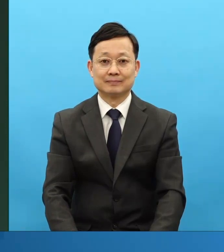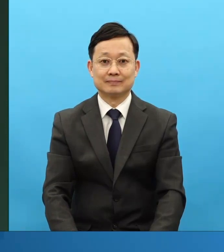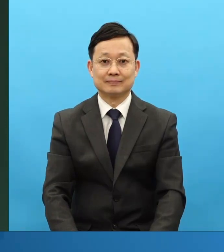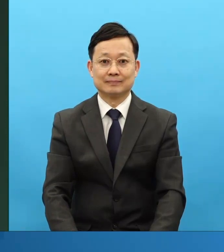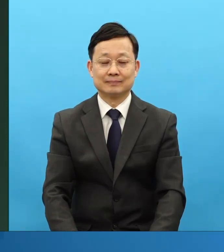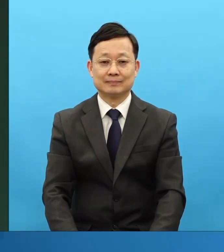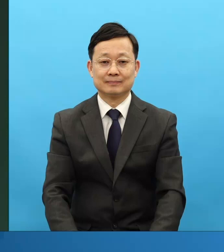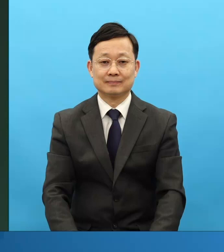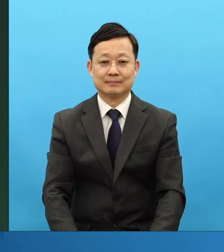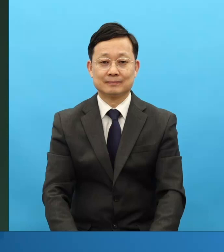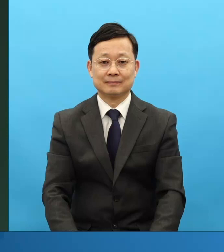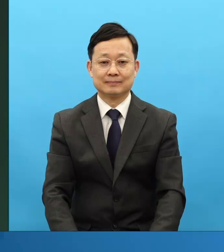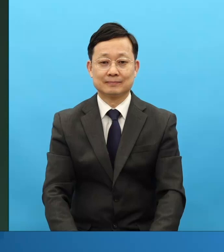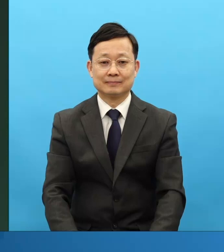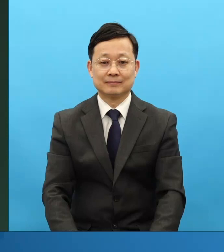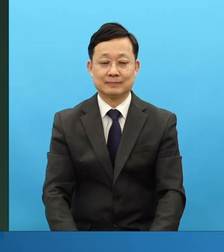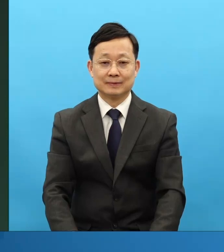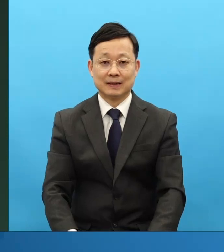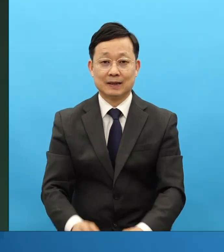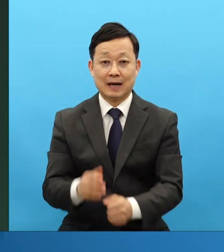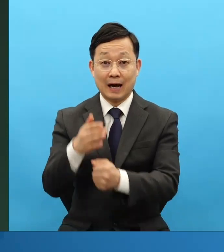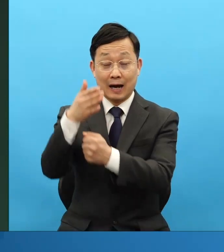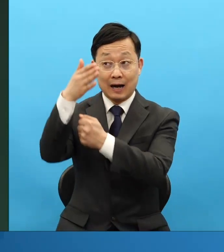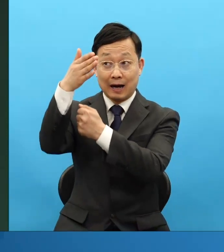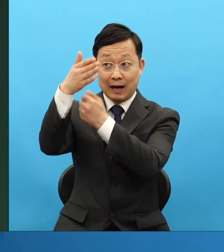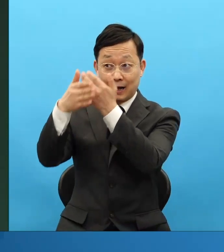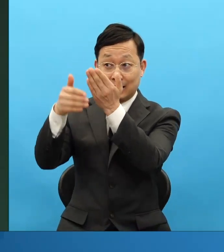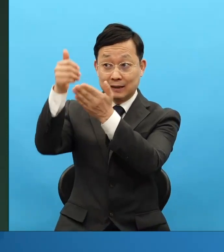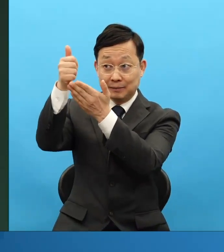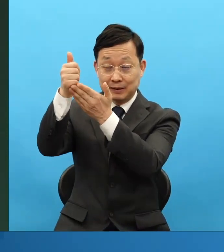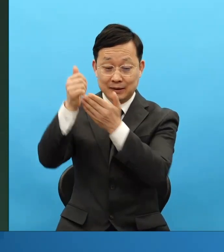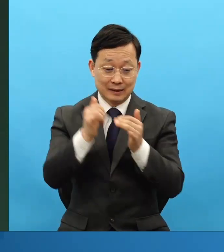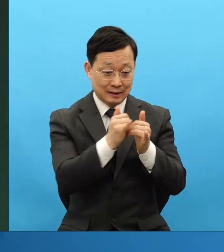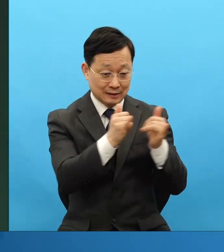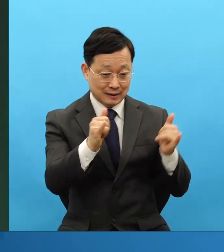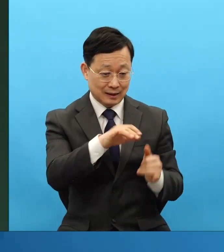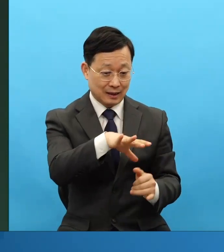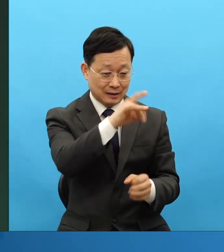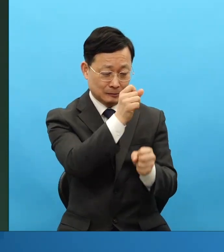인간에게 제일 먼저 주셨던 힘입니다.